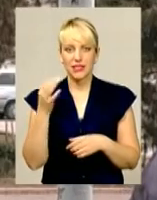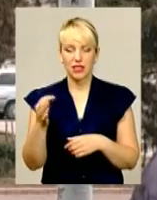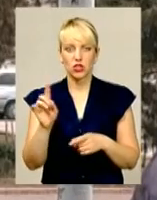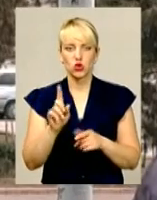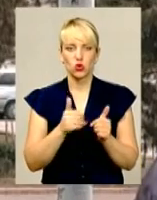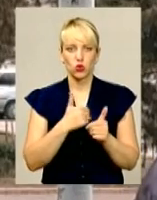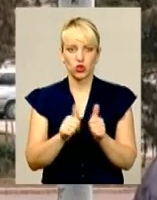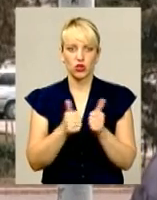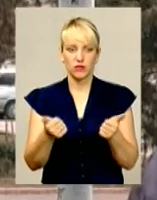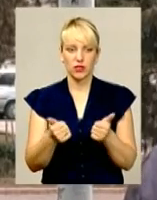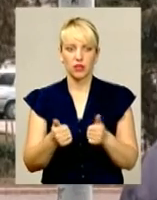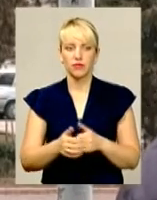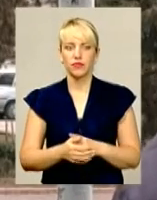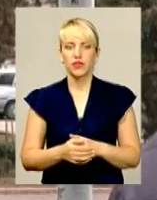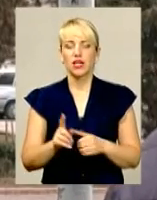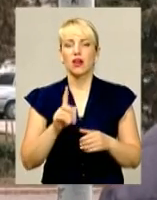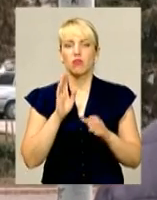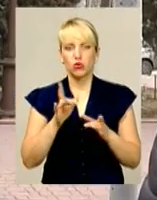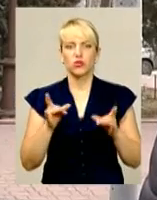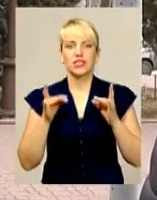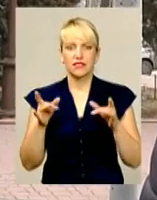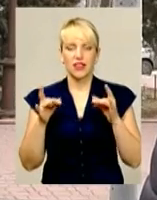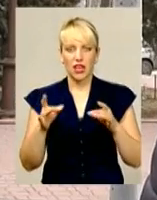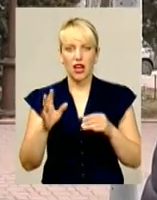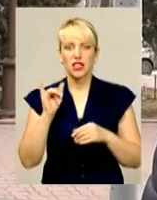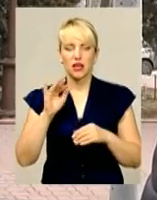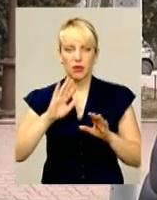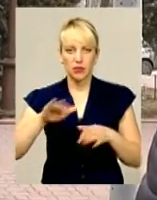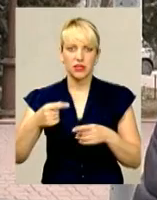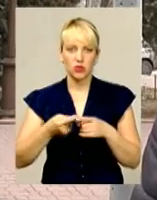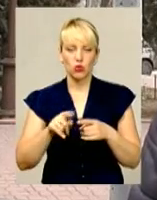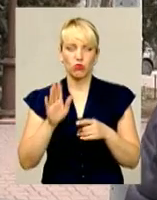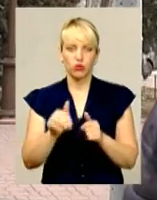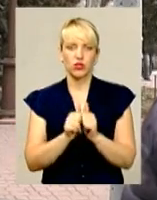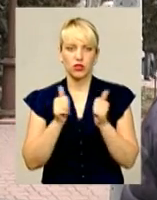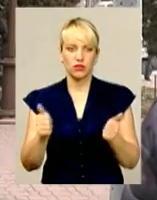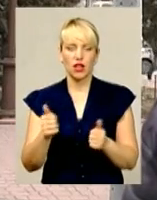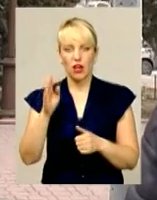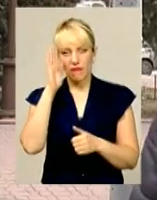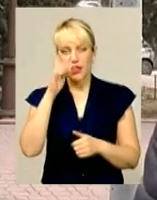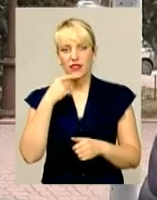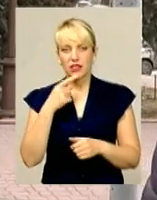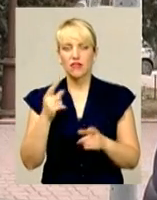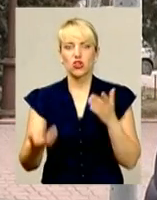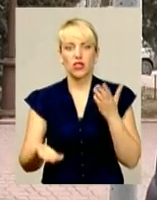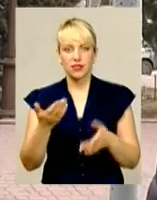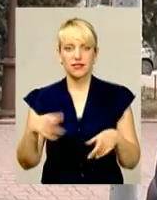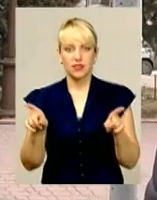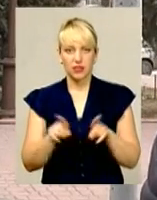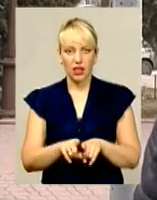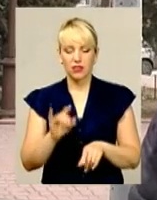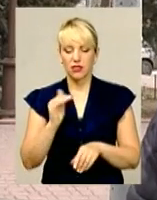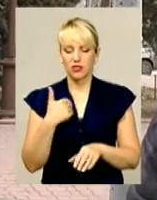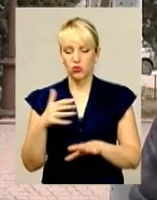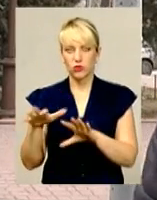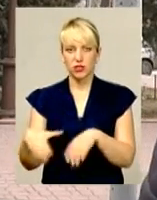що вони свята перепразднують і будуть розводитись. Він казав, що якщо так, то дитина буде біля